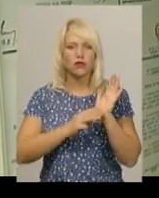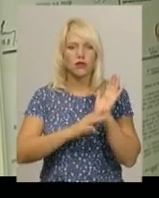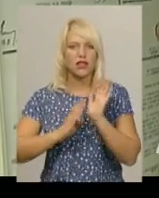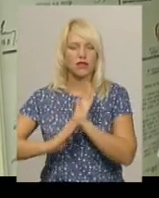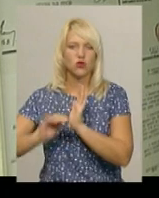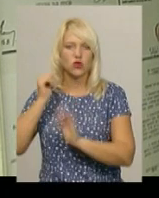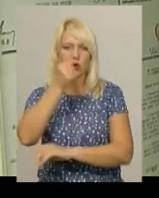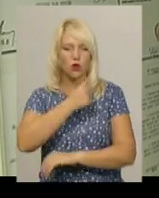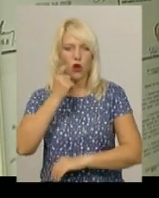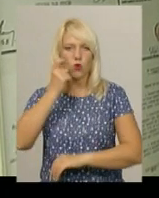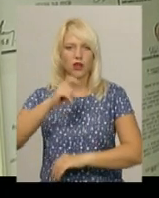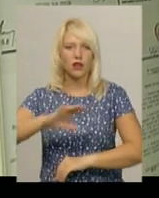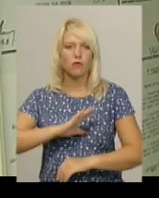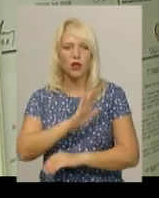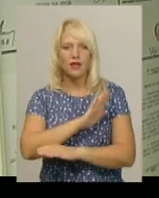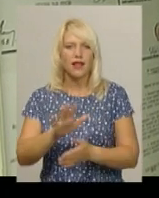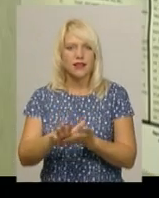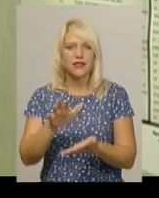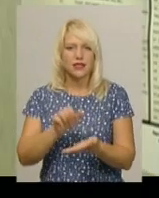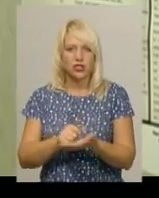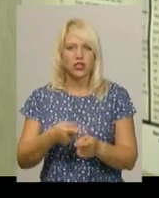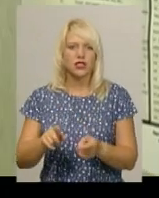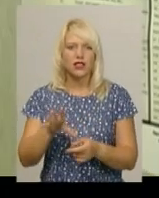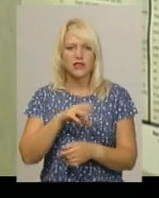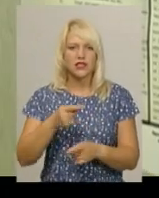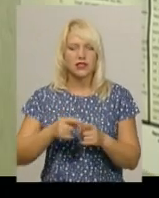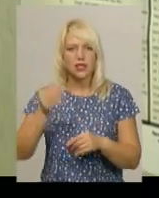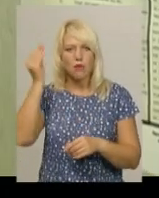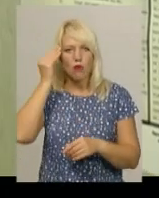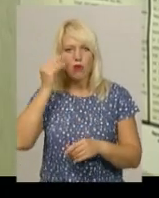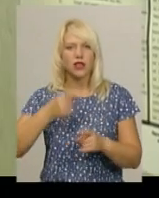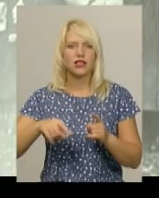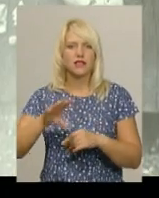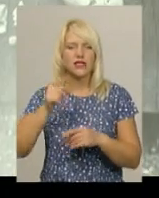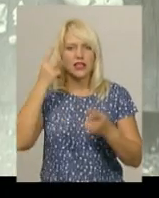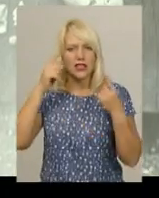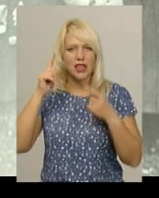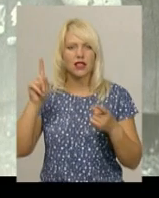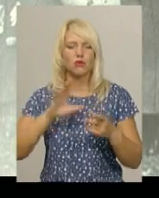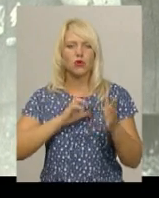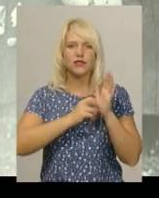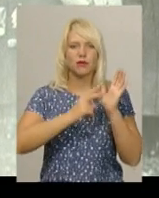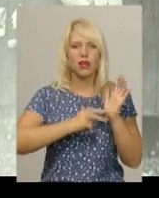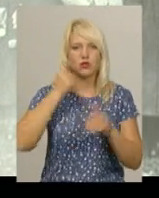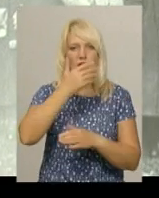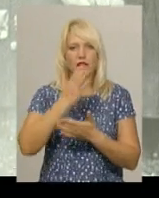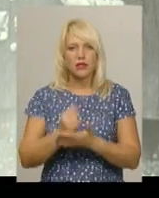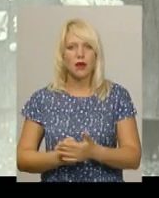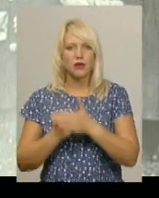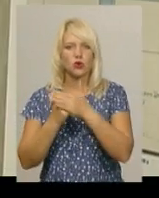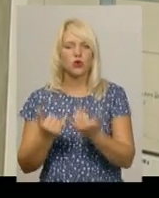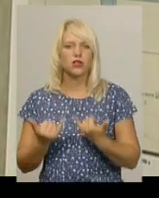роках Україна була не знищена, що ті всі погляди, ідеї, які були в 17-му році, стали підґрунтям для